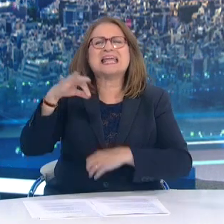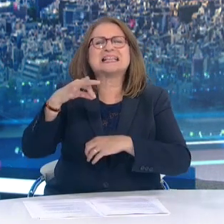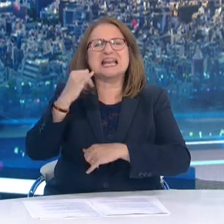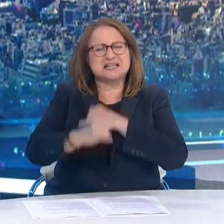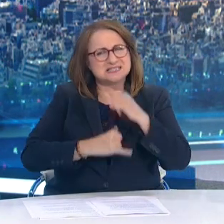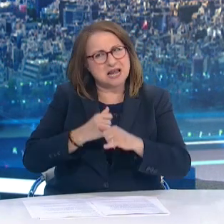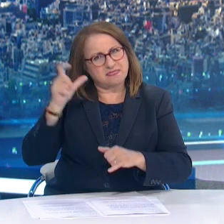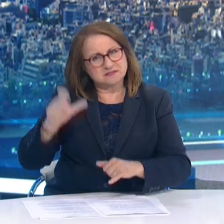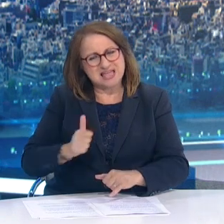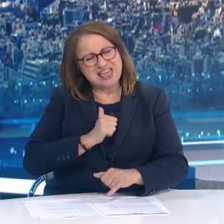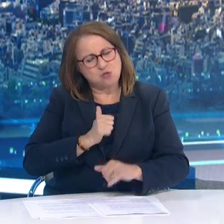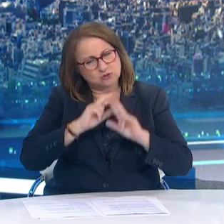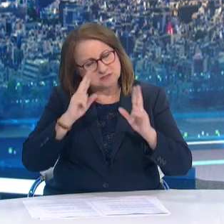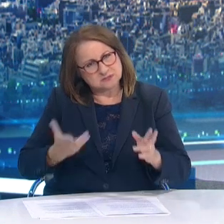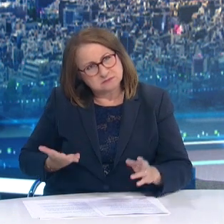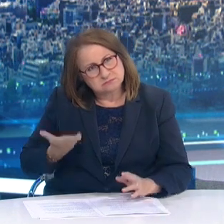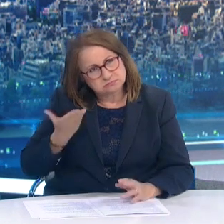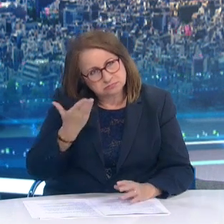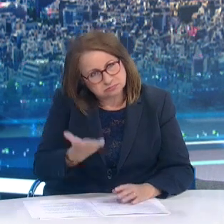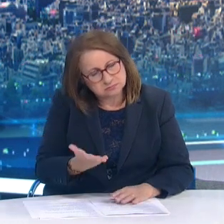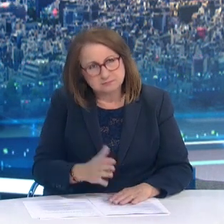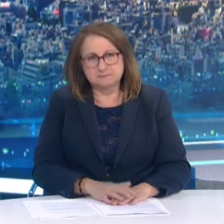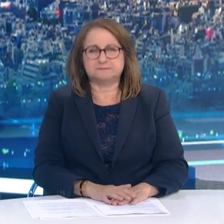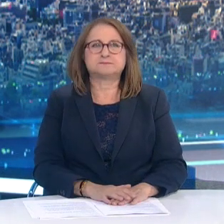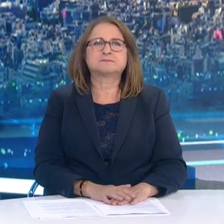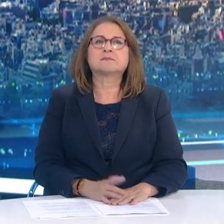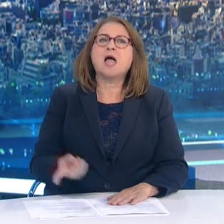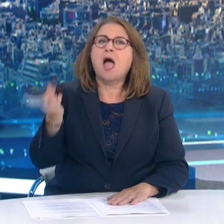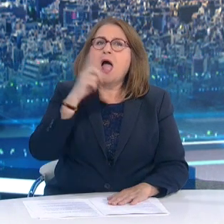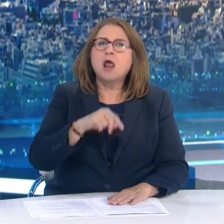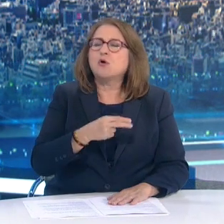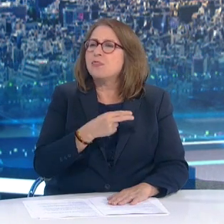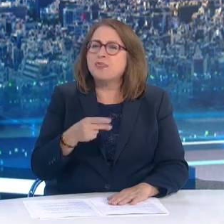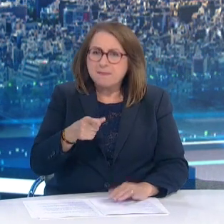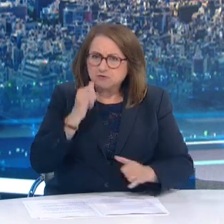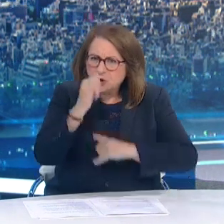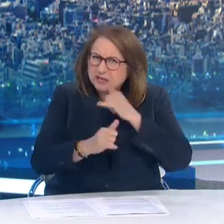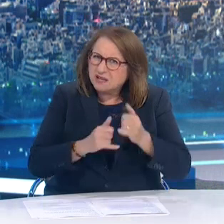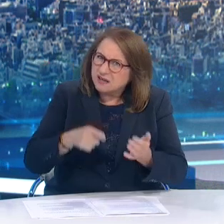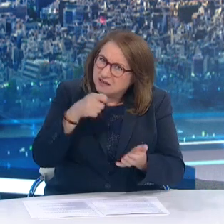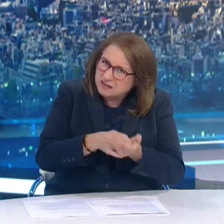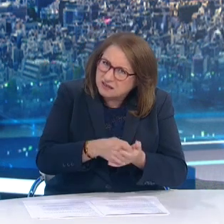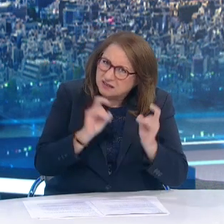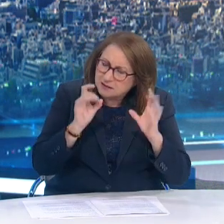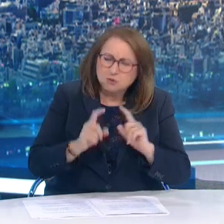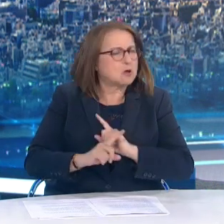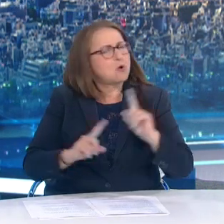εφαρμογής για τους ελέγχους της αυτοπροσωπίας Κανένα κόστος Είναι μια εφαρμογή την οποία θα κατεβάζουν στα κινητά τους